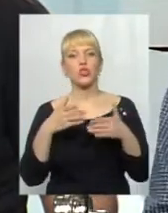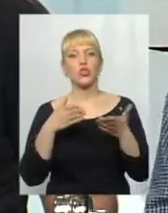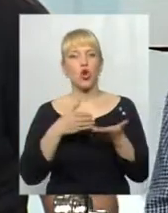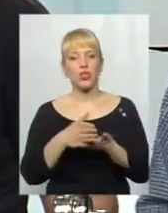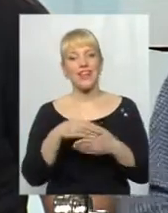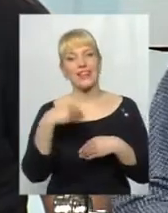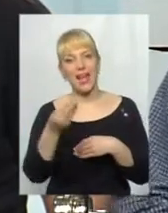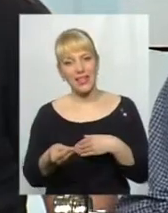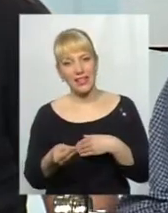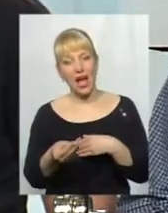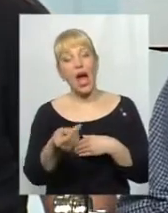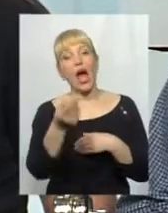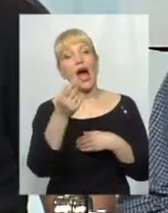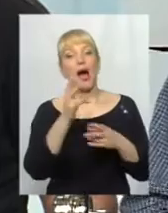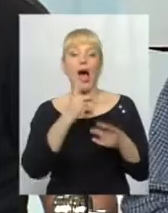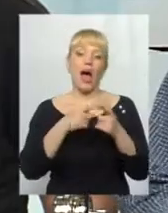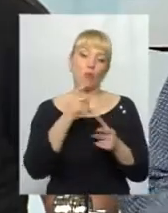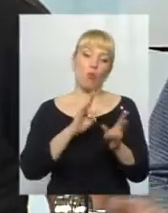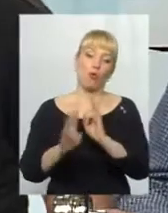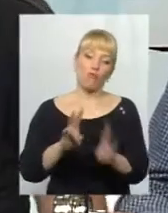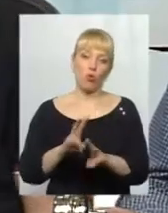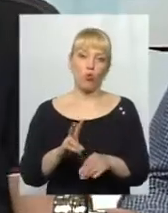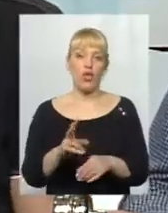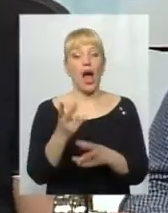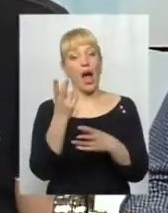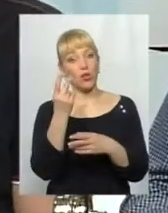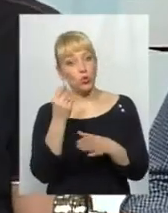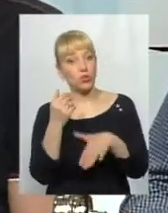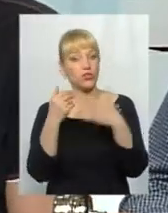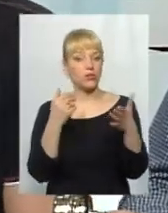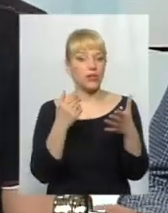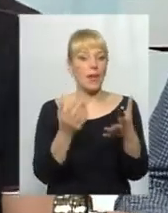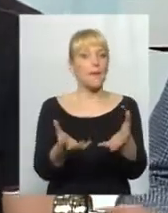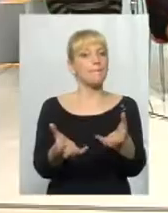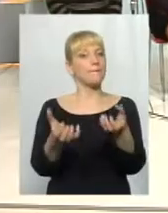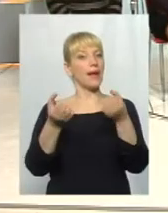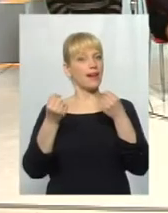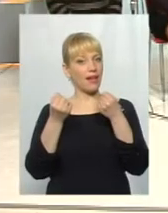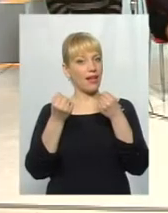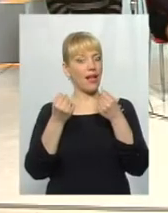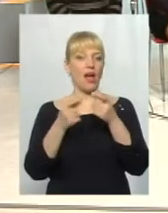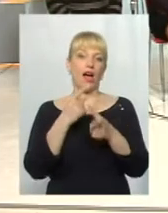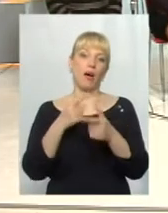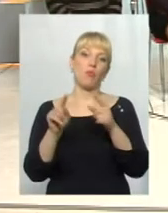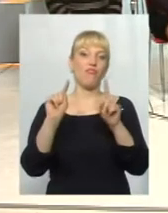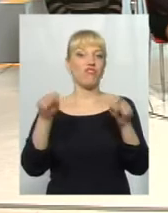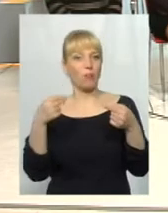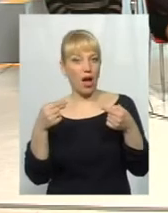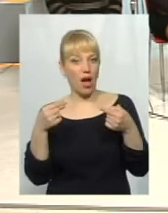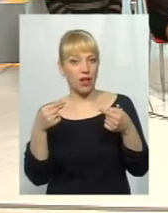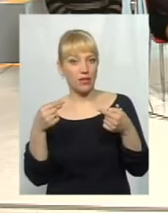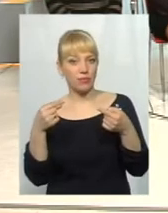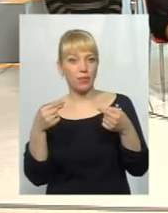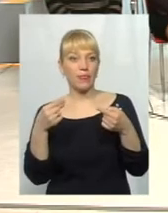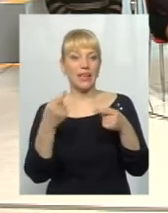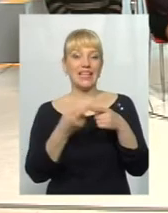інша сторона бере або ведеться на цю провокацію. Або вимагає. Або вимагає, так.